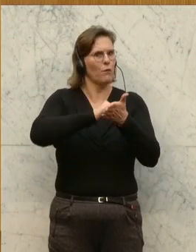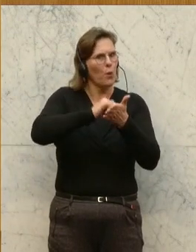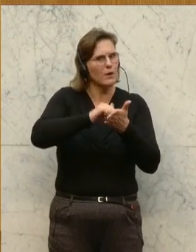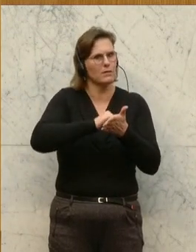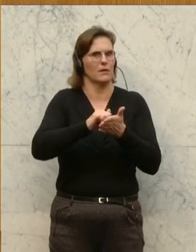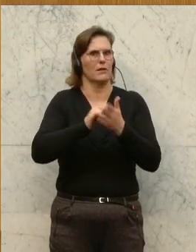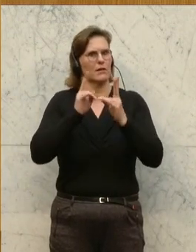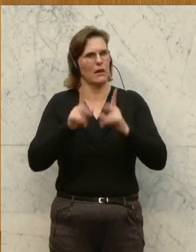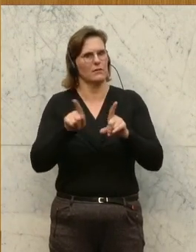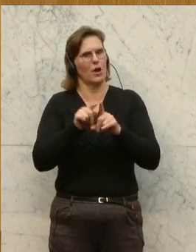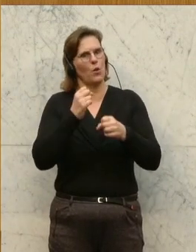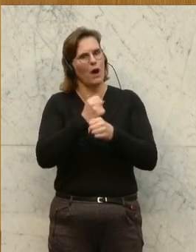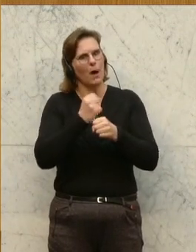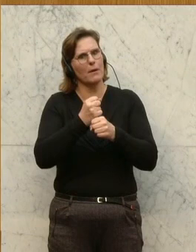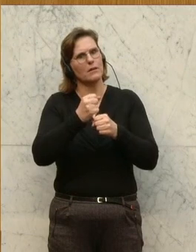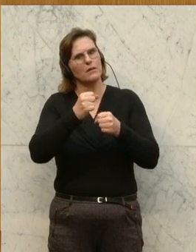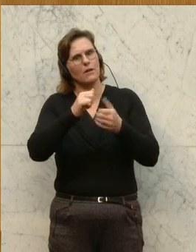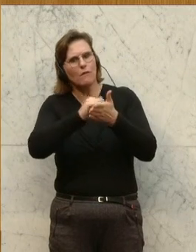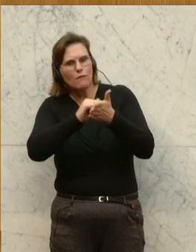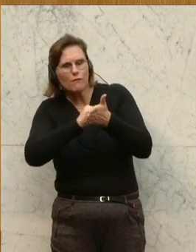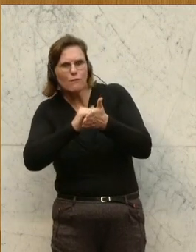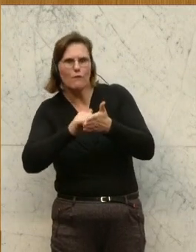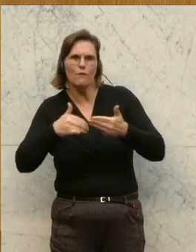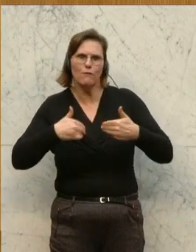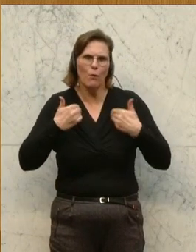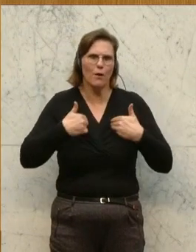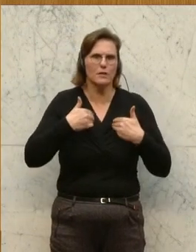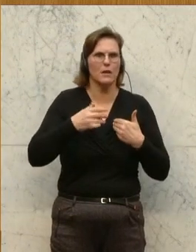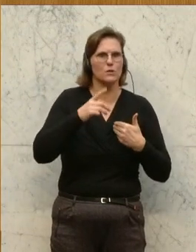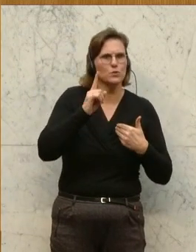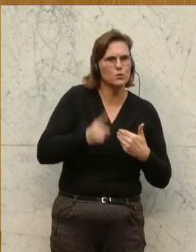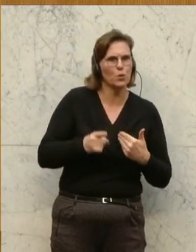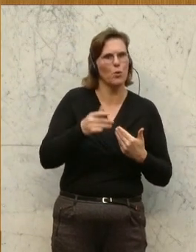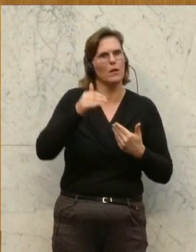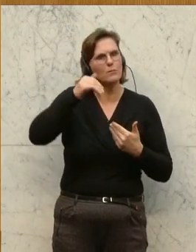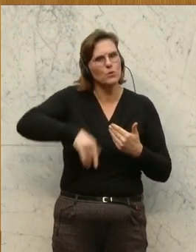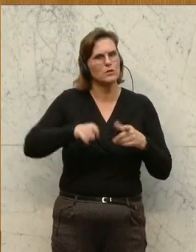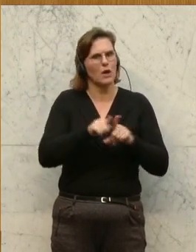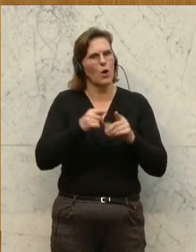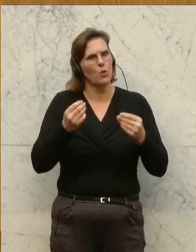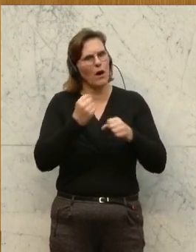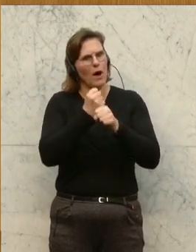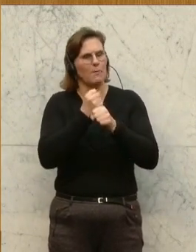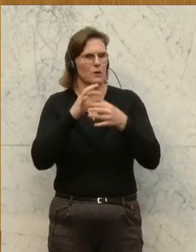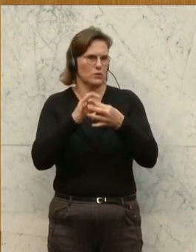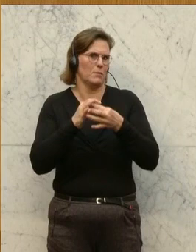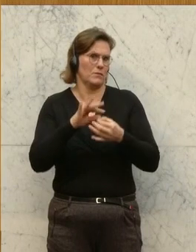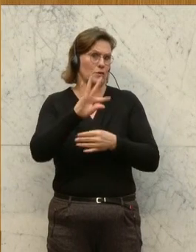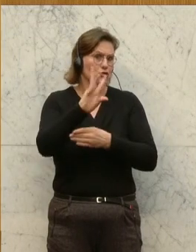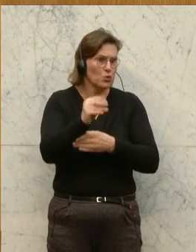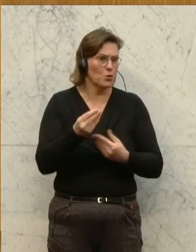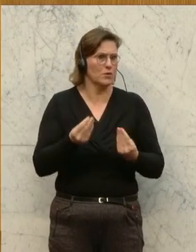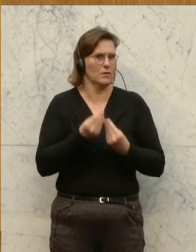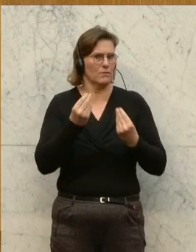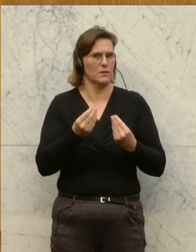bereiten kann, soll und muss. Wir müssen, glaube ich, da wieder hinkommen, dass Arbeit auch etwas Schönes ist, weil es uns nämlich